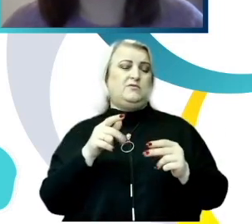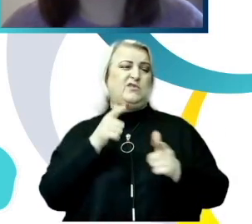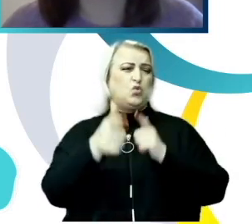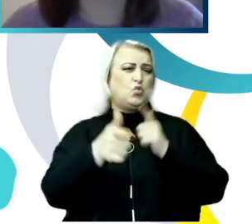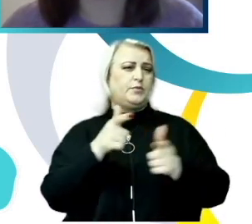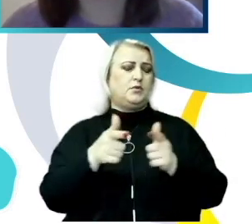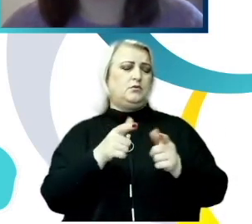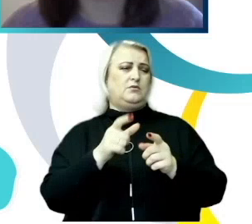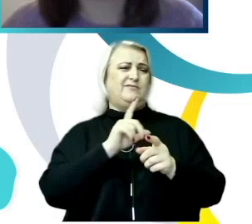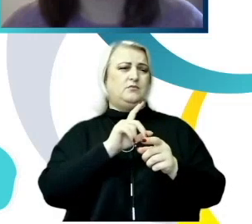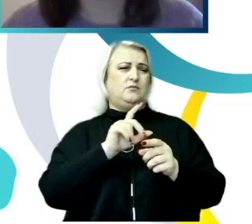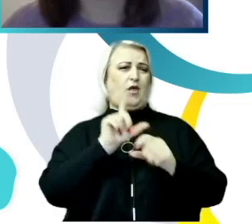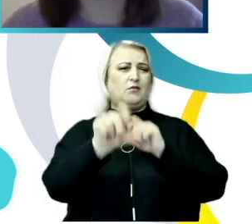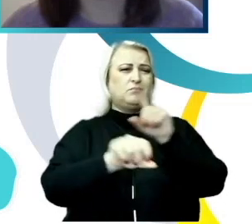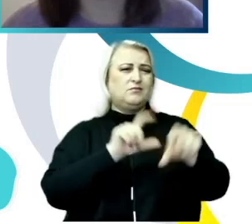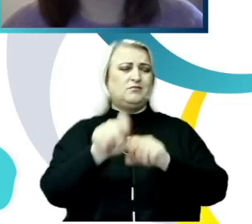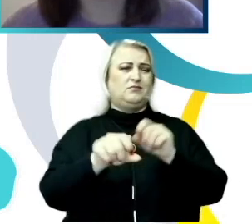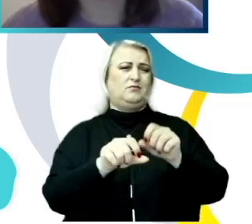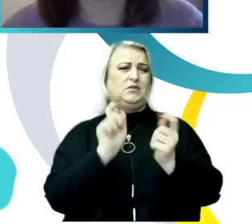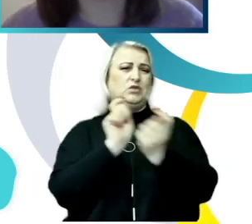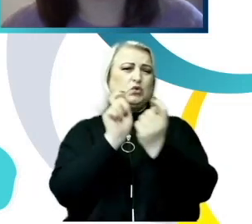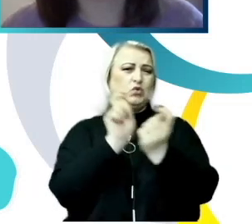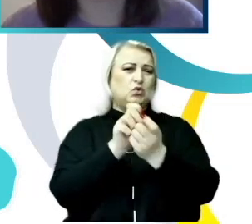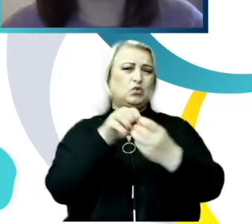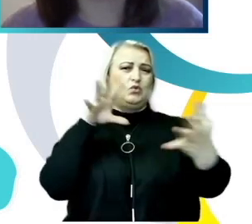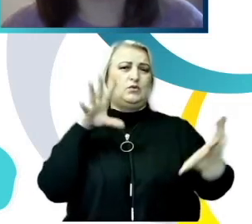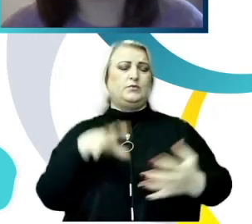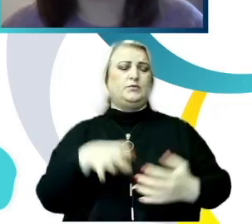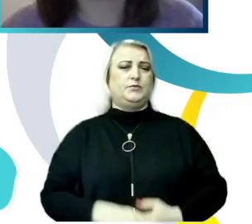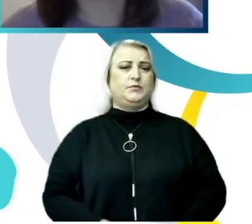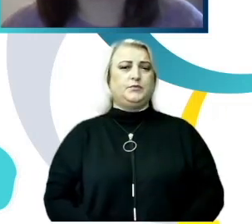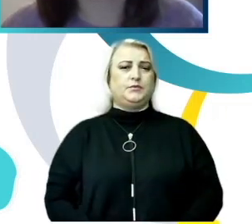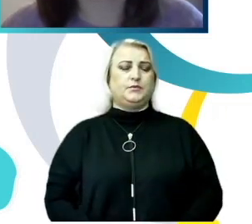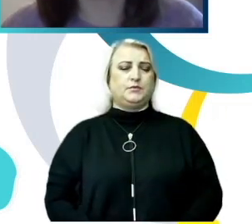și certuri. Alina, dacă poți, schimbi următorul site-ul.